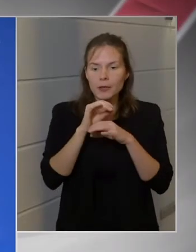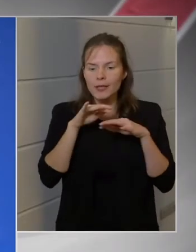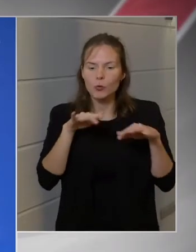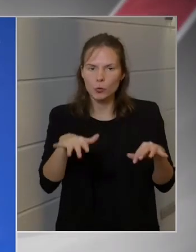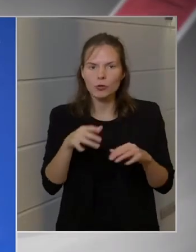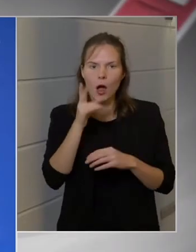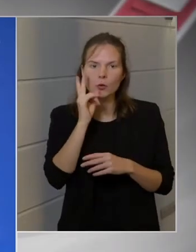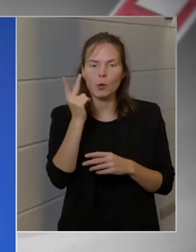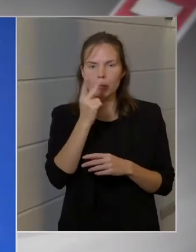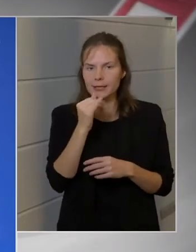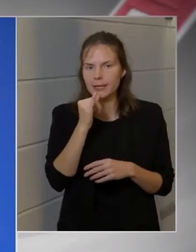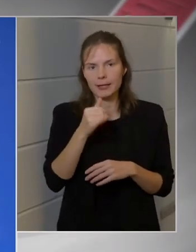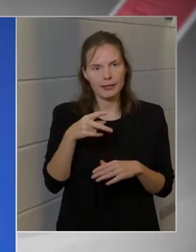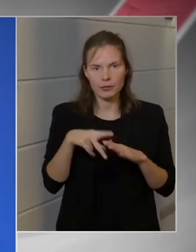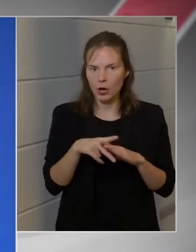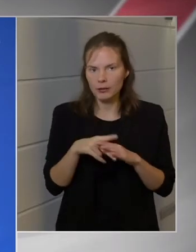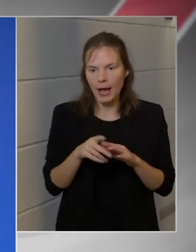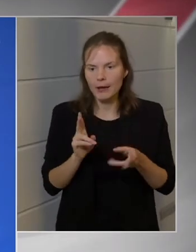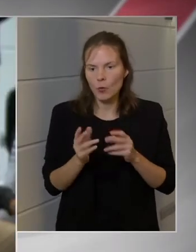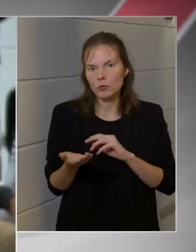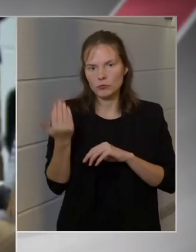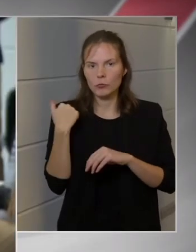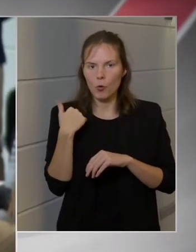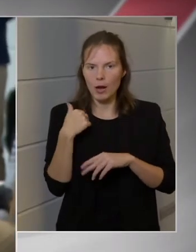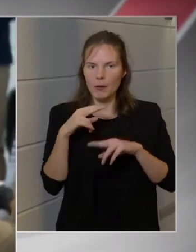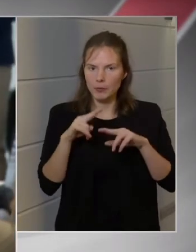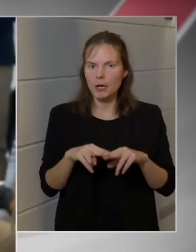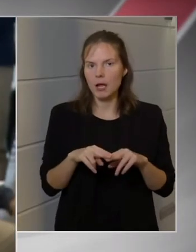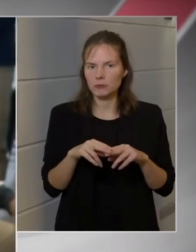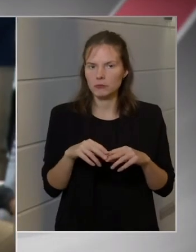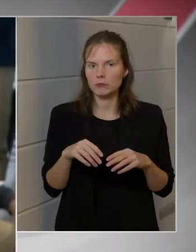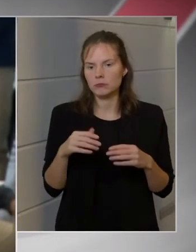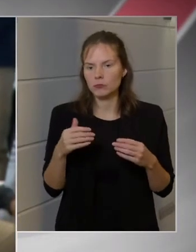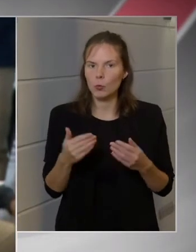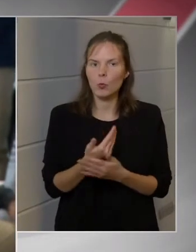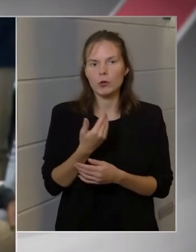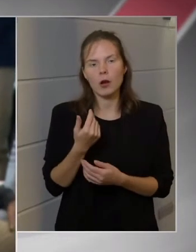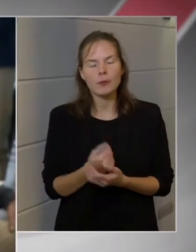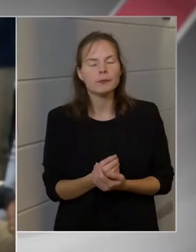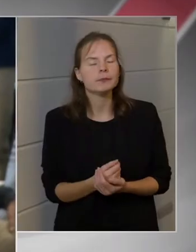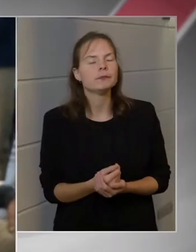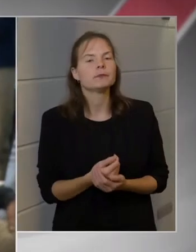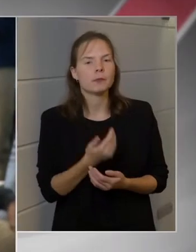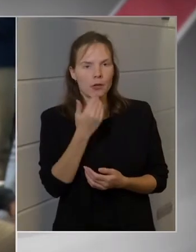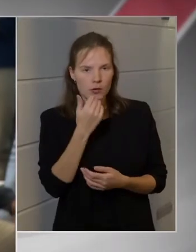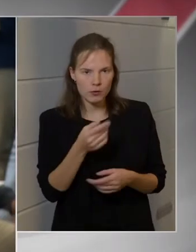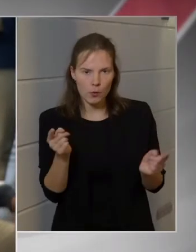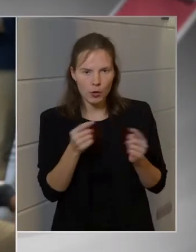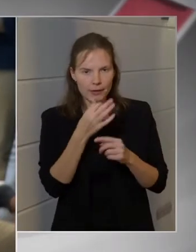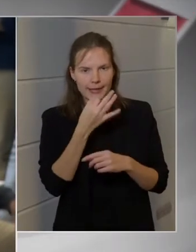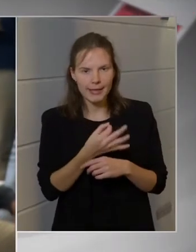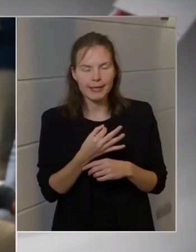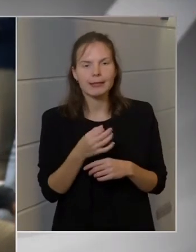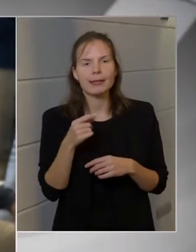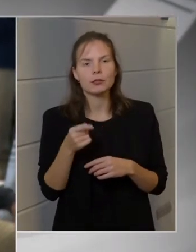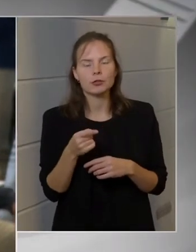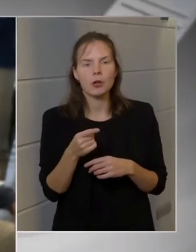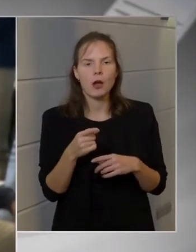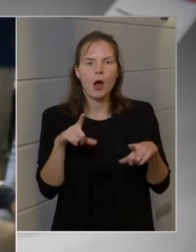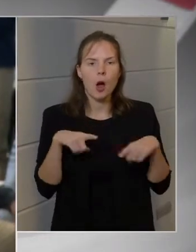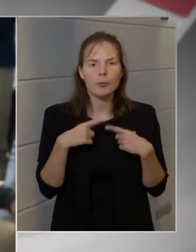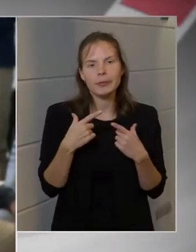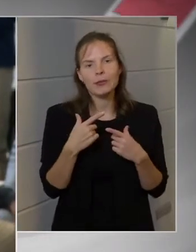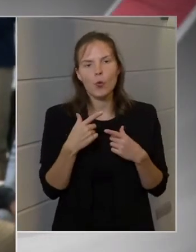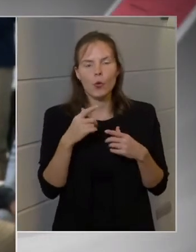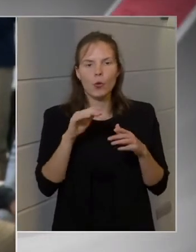eszi, akkor természetesen semmi akadálya, hogy a korábbi rendhez visszatérjük. Köszönöm. Egyetlen rövid kérdés nem járvány témában, a biodóm